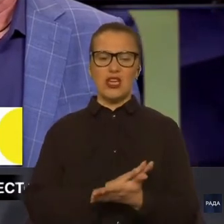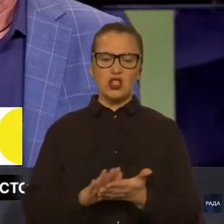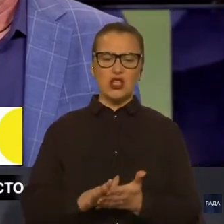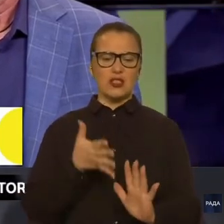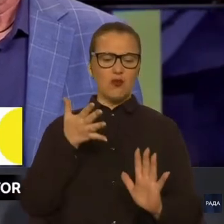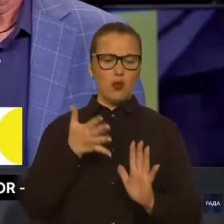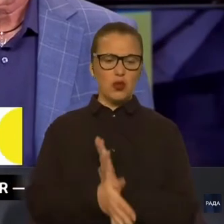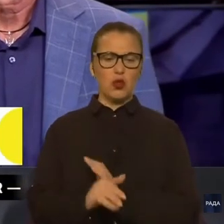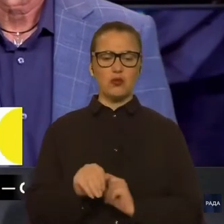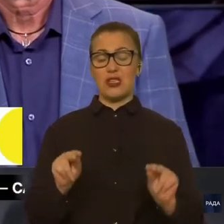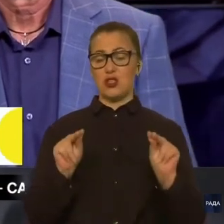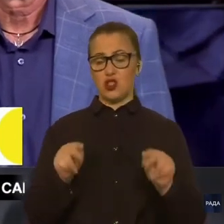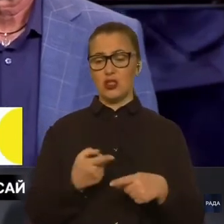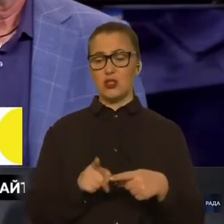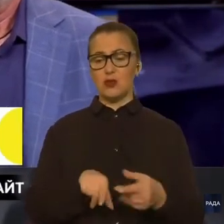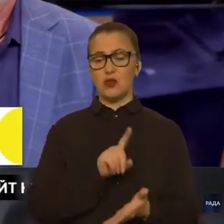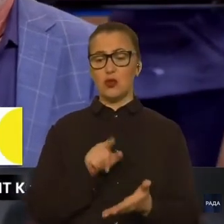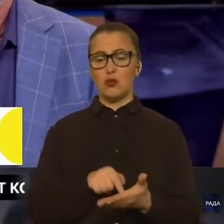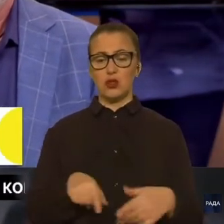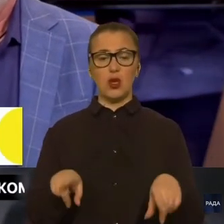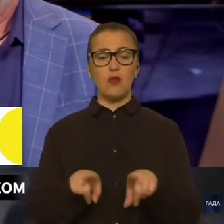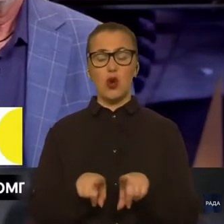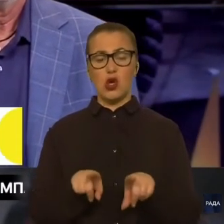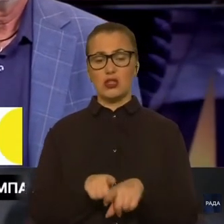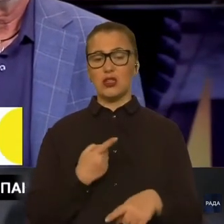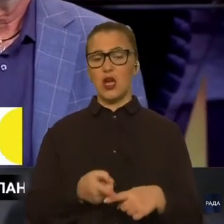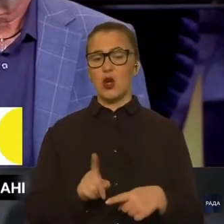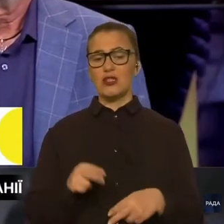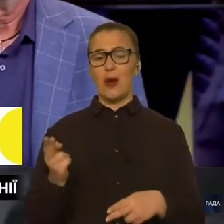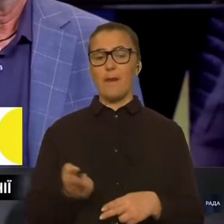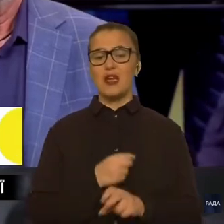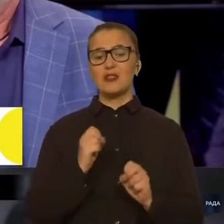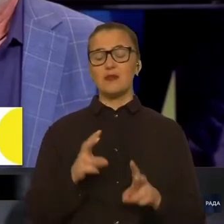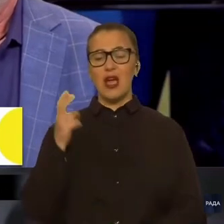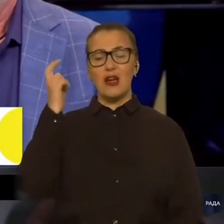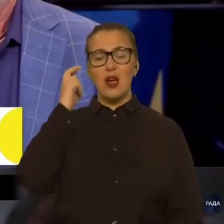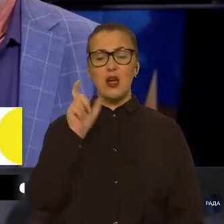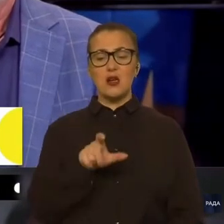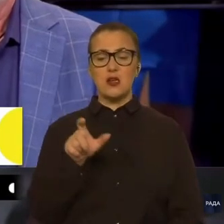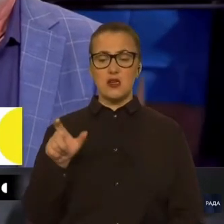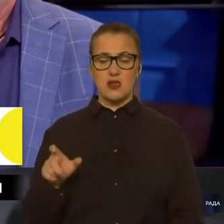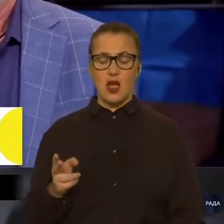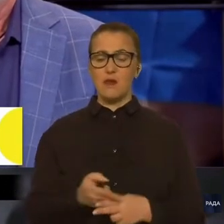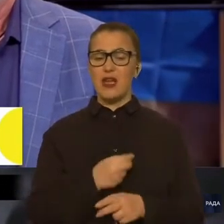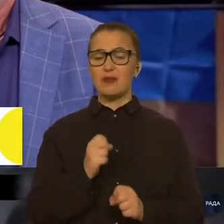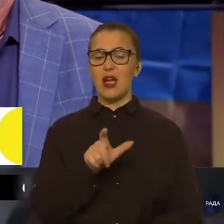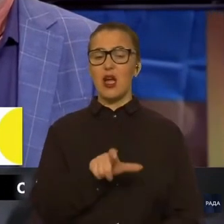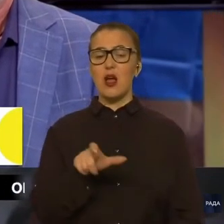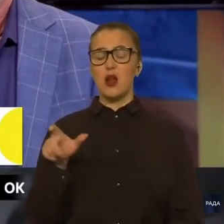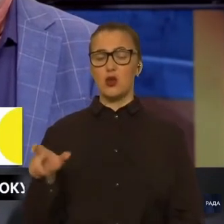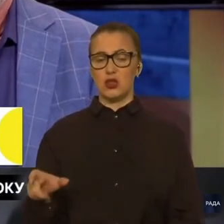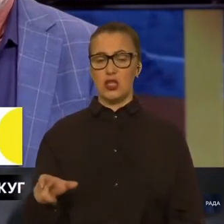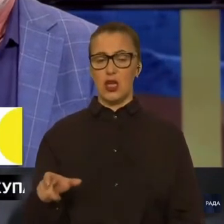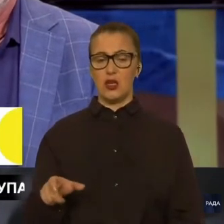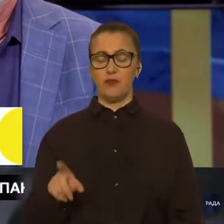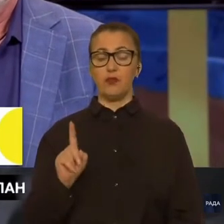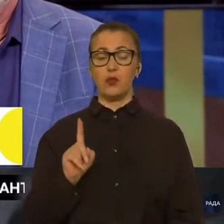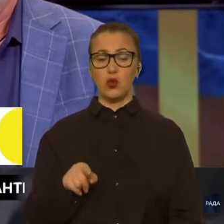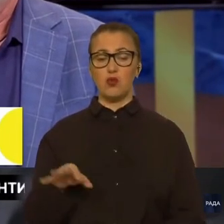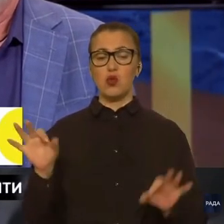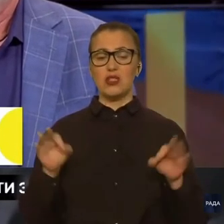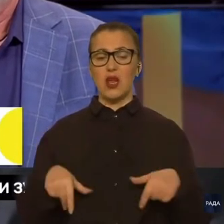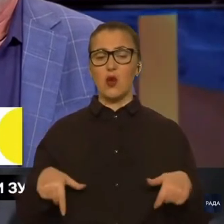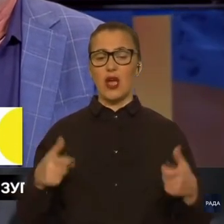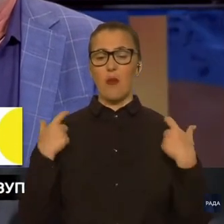гідвертими в цьому питанні. Тому що, так чи інакше, це безпека киянців, безпека людей. Тому відразу генерал